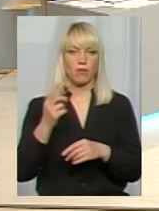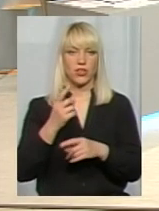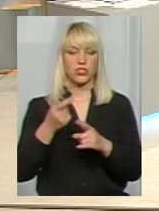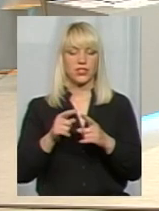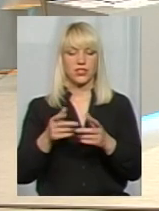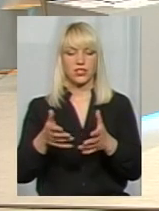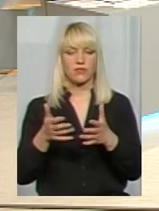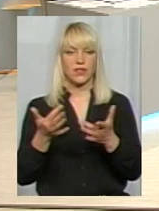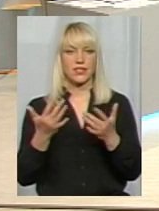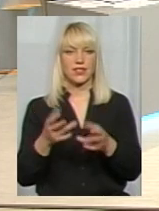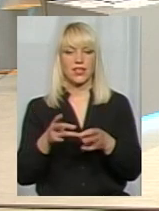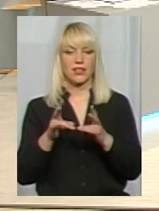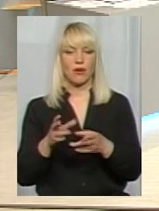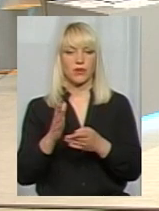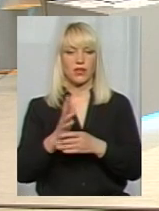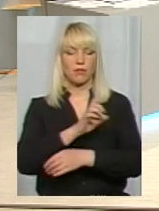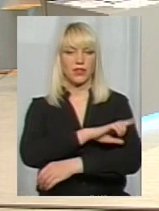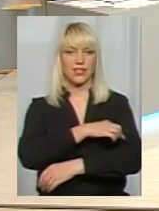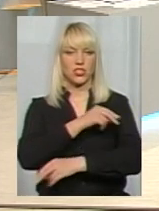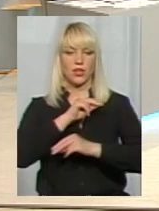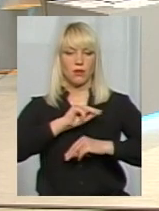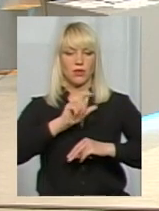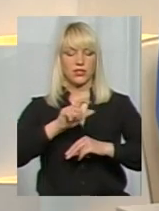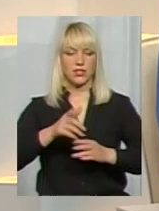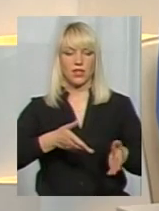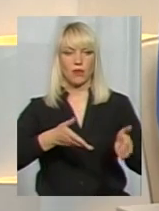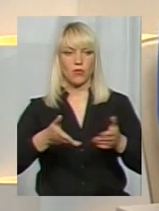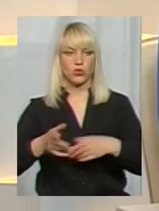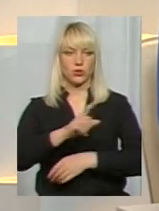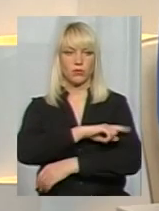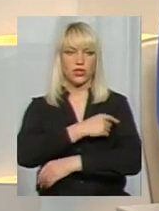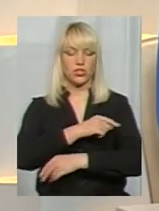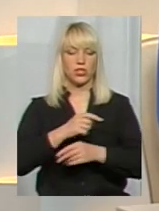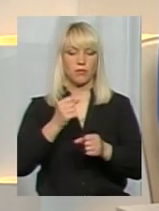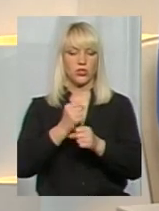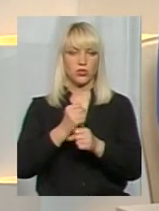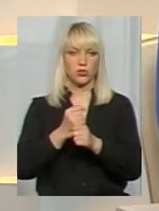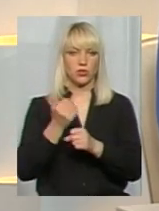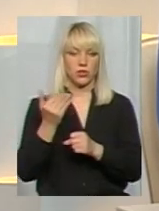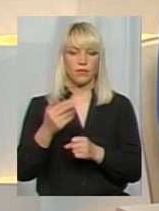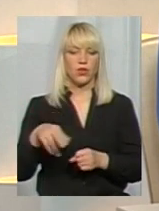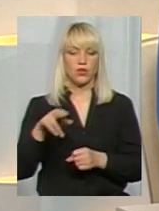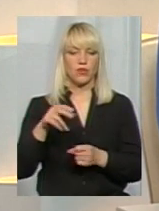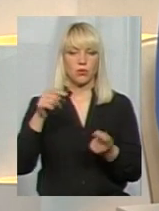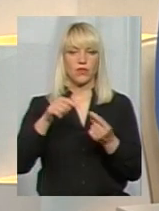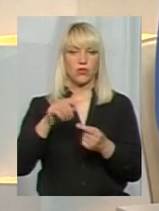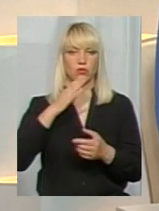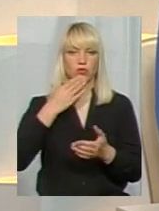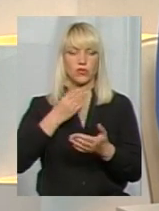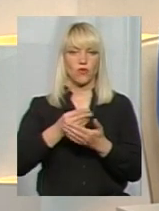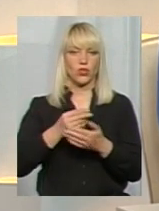'ясувати, наскільки травма є медичні працівники, запрошуються медичні працівники, діють медичні працівники відповідно до своїх інструкцій,